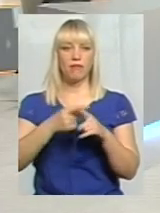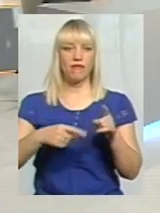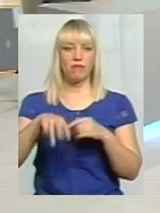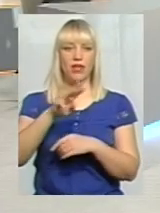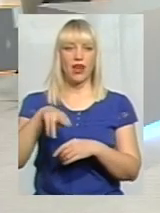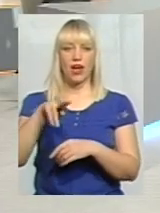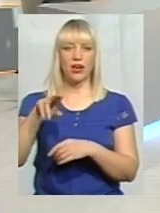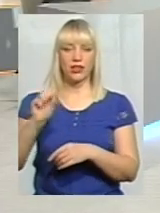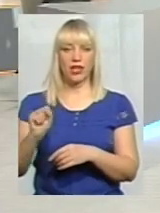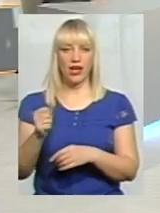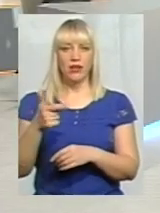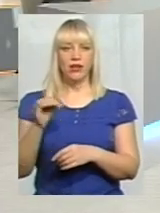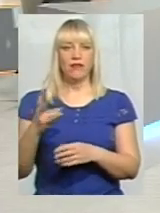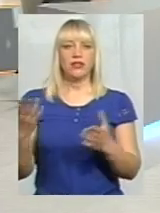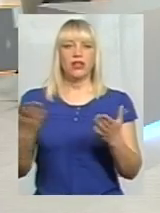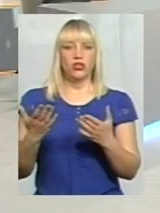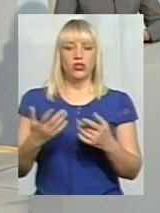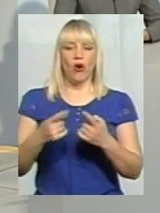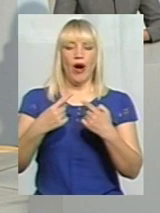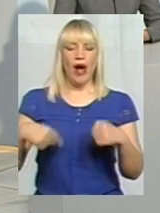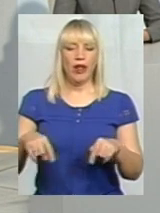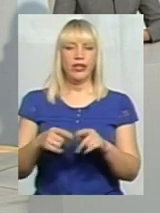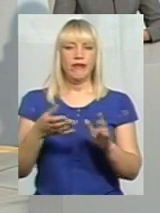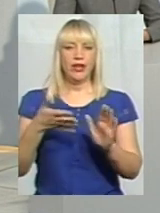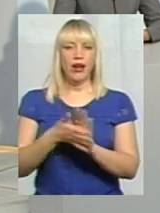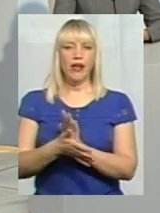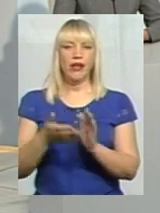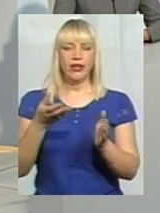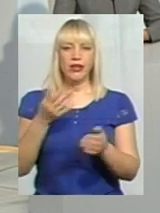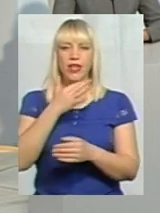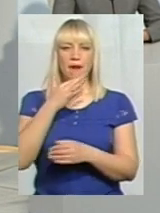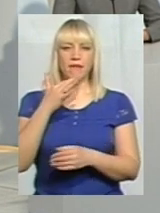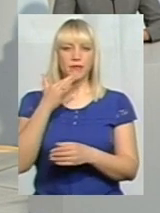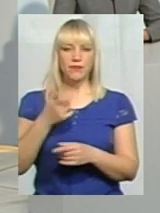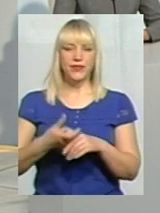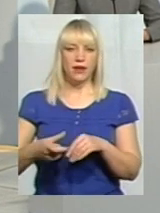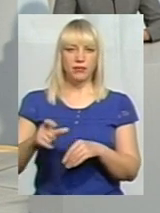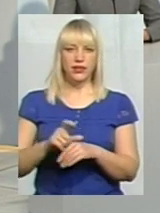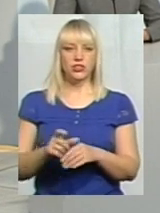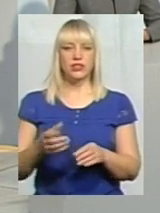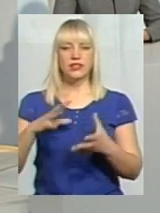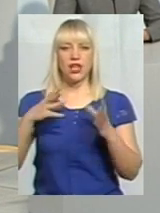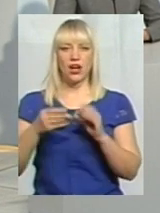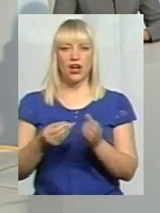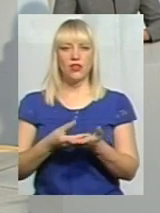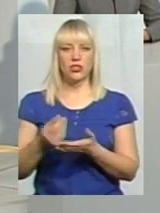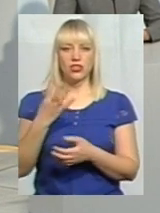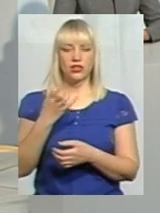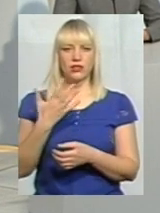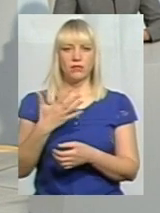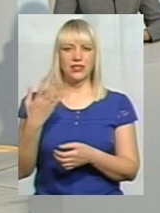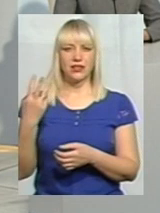що ж галузь витрачає найбільше? Так, загальний фонд видатку 453 тисячі